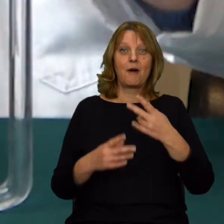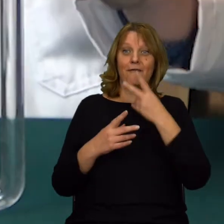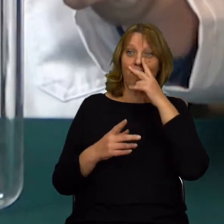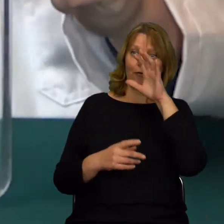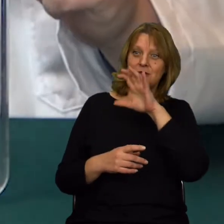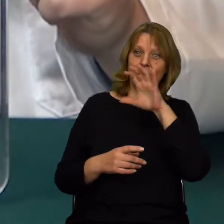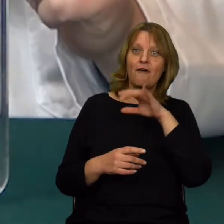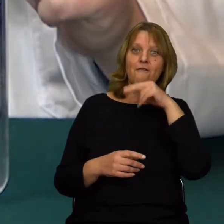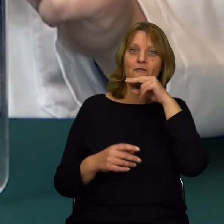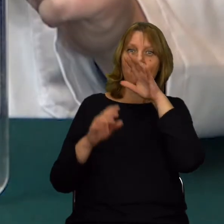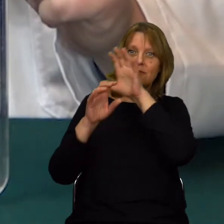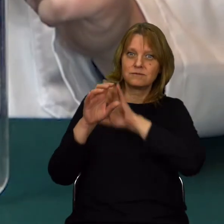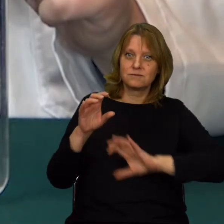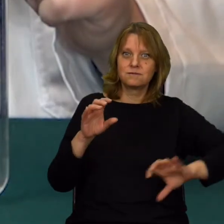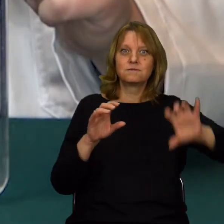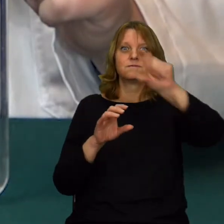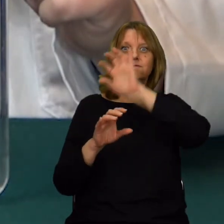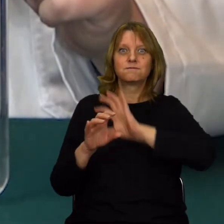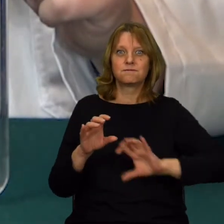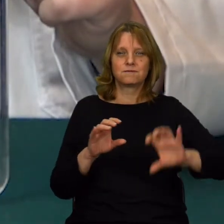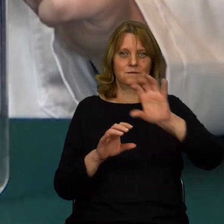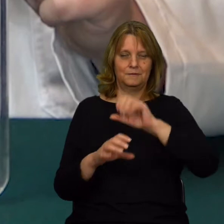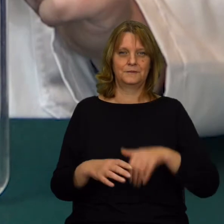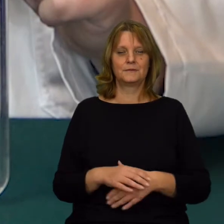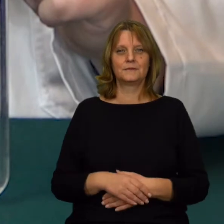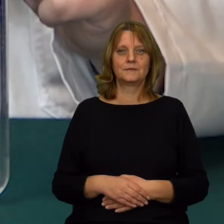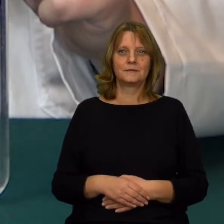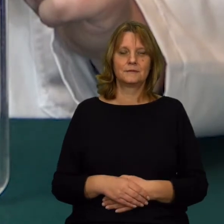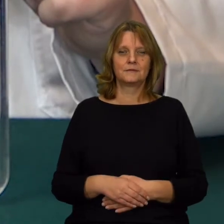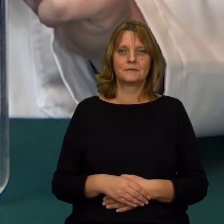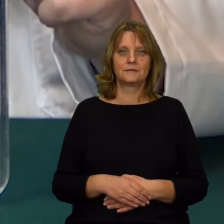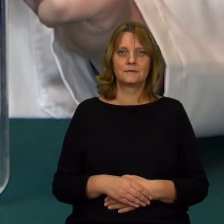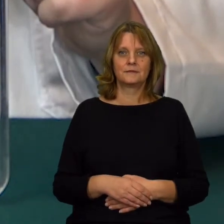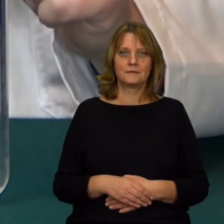czemu będziemy mogli zobaczyć, jak ta woda będzie się poruszała.